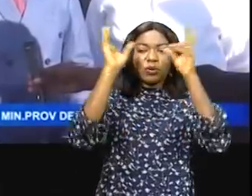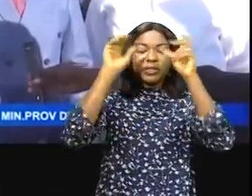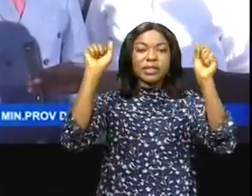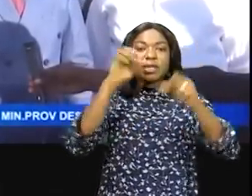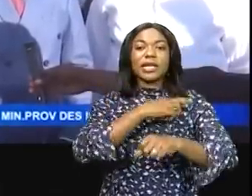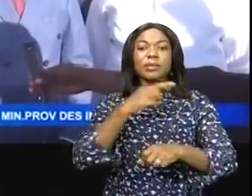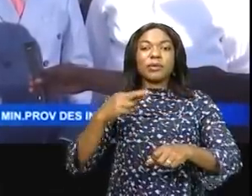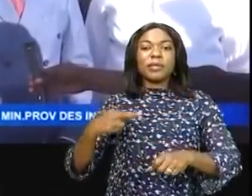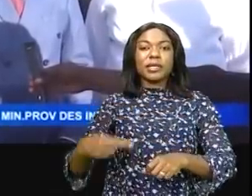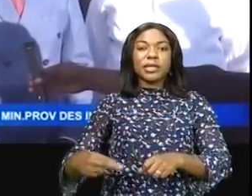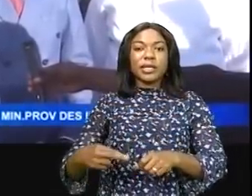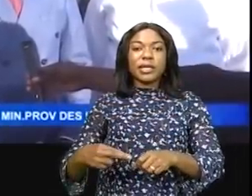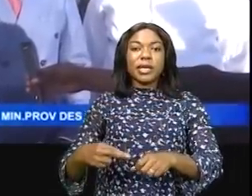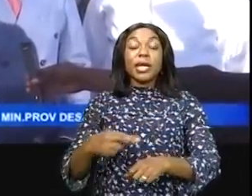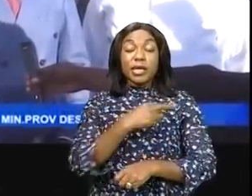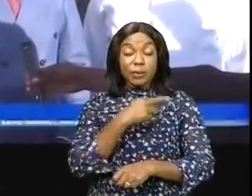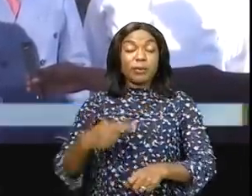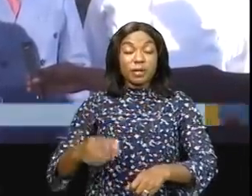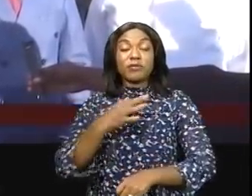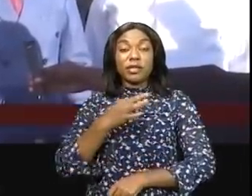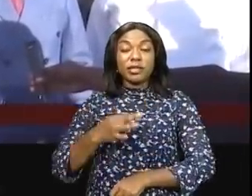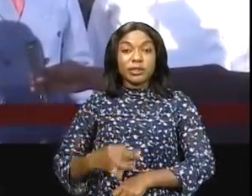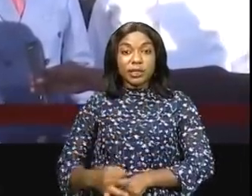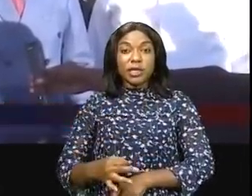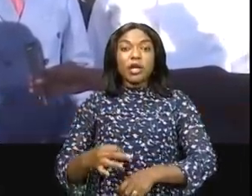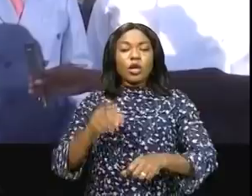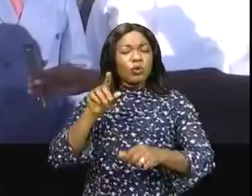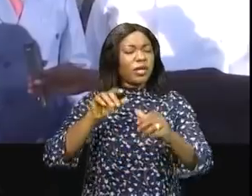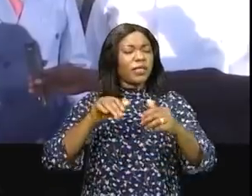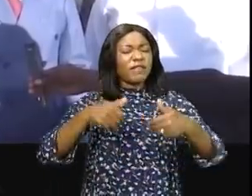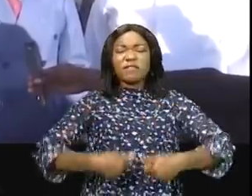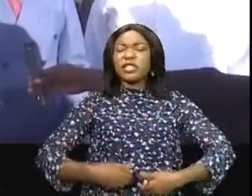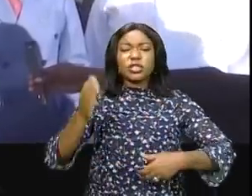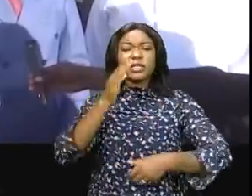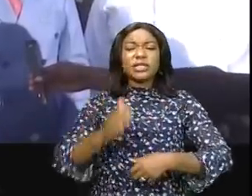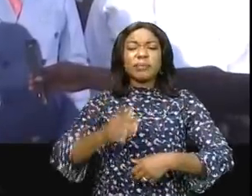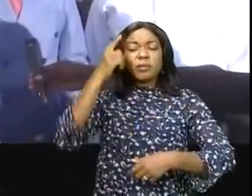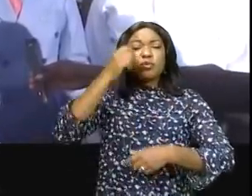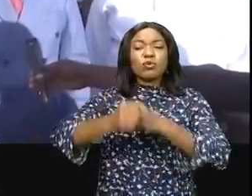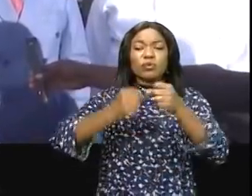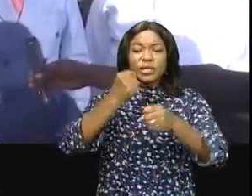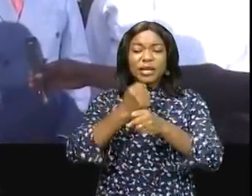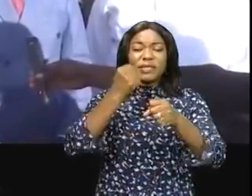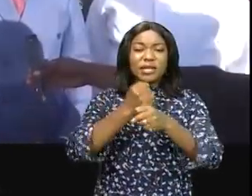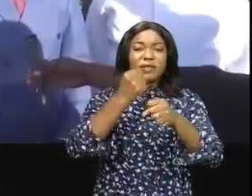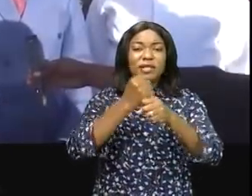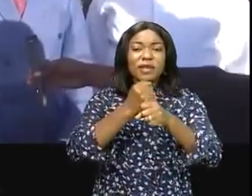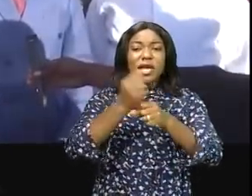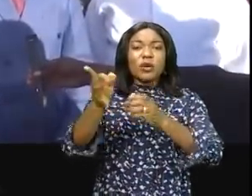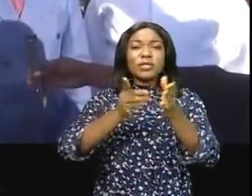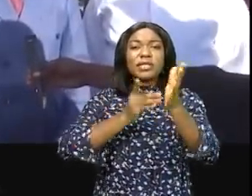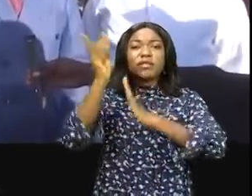République, son excellence Félix-Antoine Tchisekedi de Tchilombo, qui ne cesse de se démener jour et nuit pour développer le Congo,